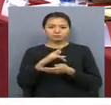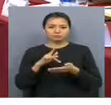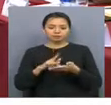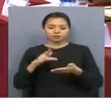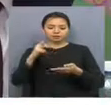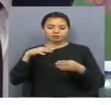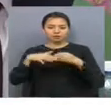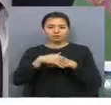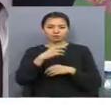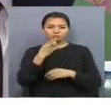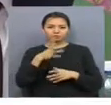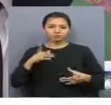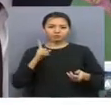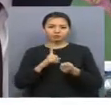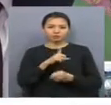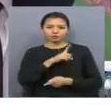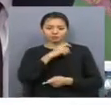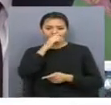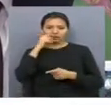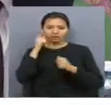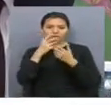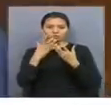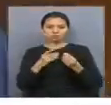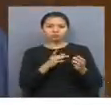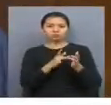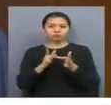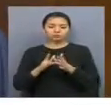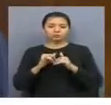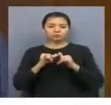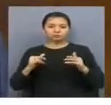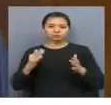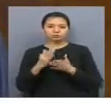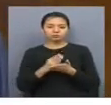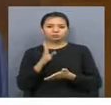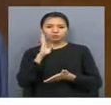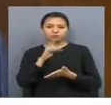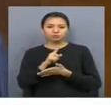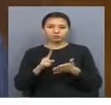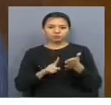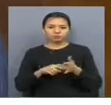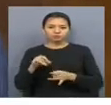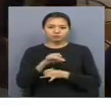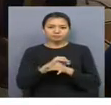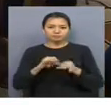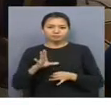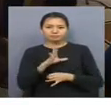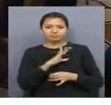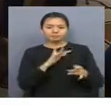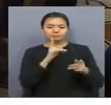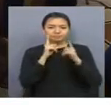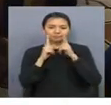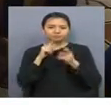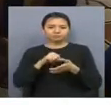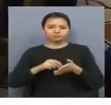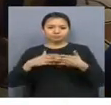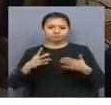қатсушылары бұрабайда бас қосты. Күн тәртібінде туризм және оның даму жолдары, су мәселелері қаралды. Айта кетугерек форум қатсушыларының